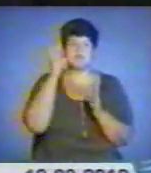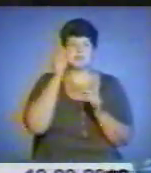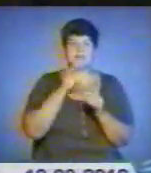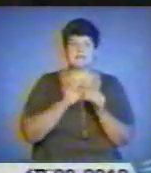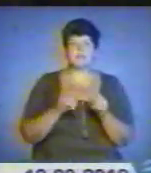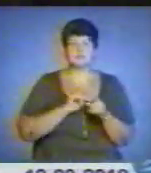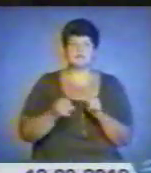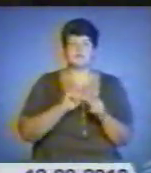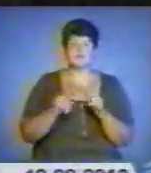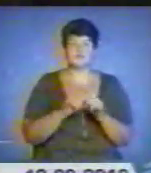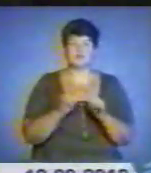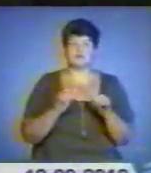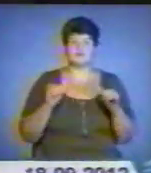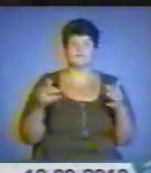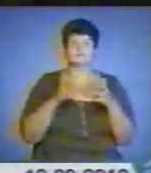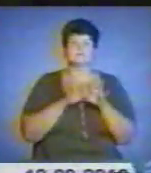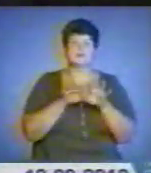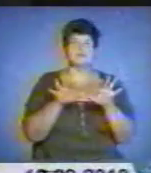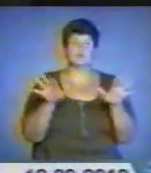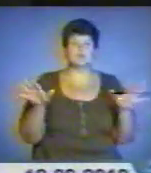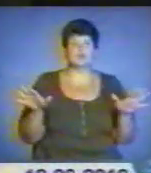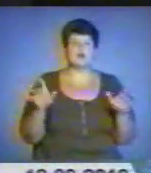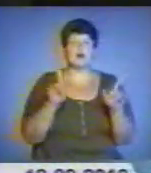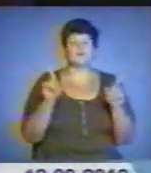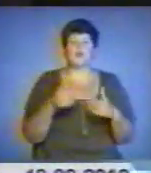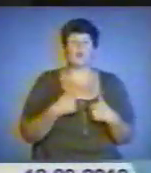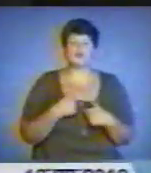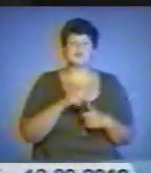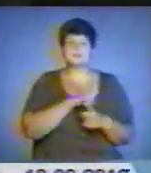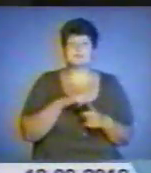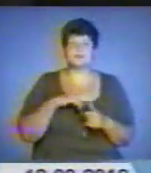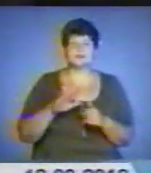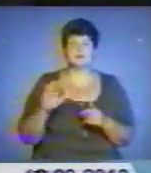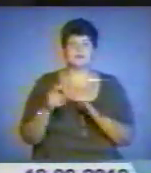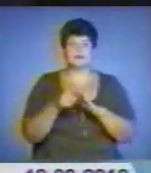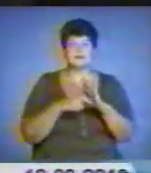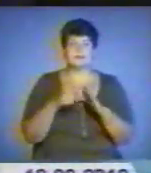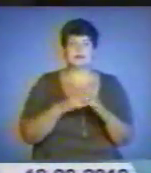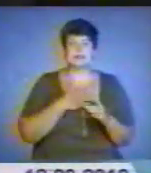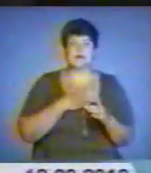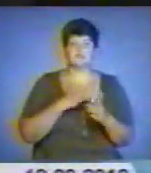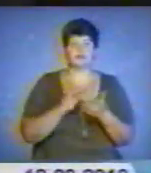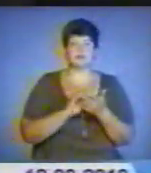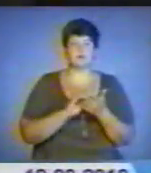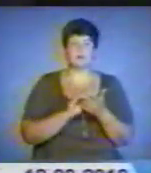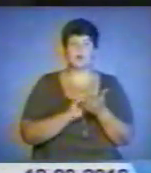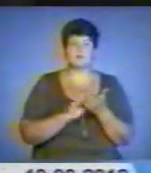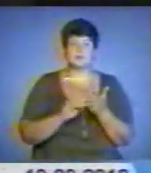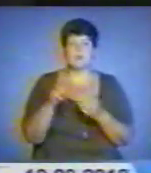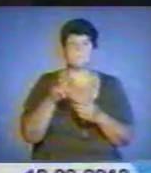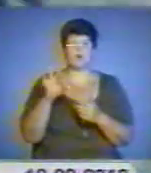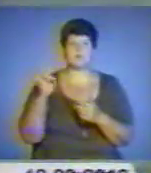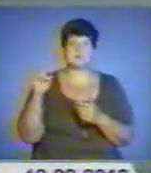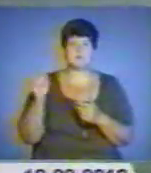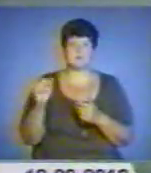швидше розвиватимуть це різнобічно. А от чого хочуть самі школярики, дізнавалися наші кореспонденти у Монастирицькому районі.